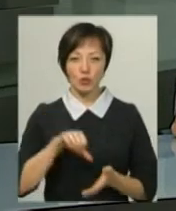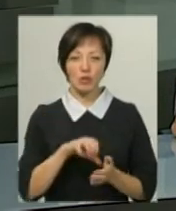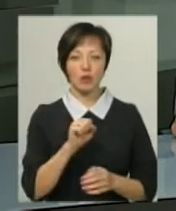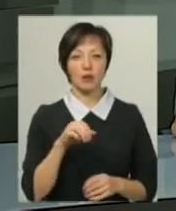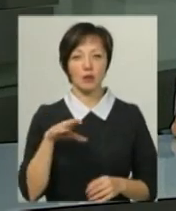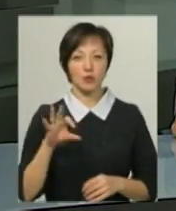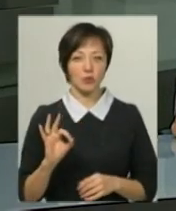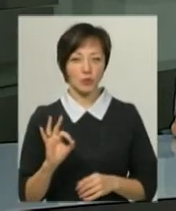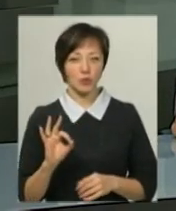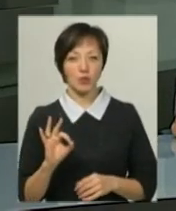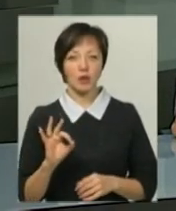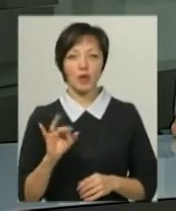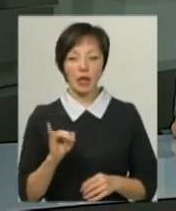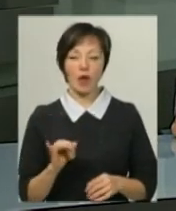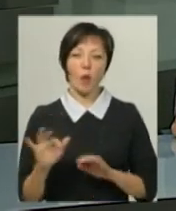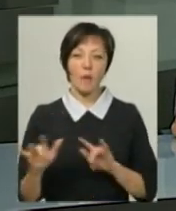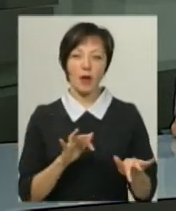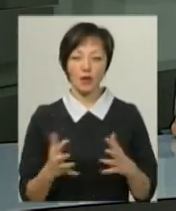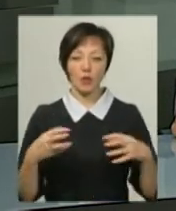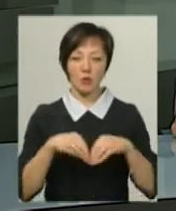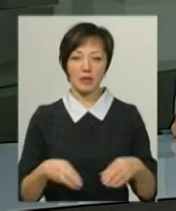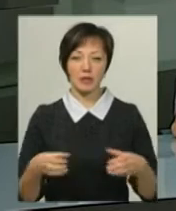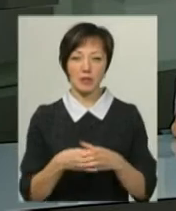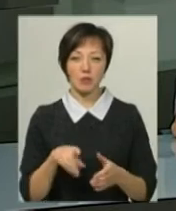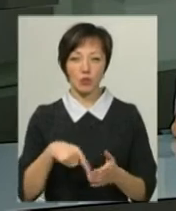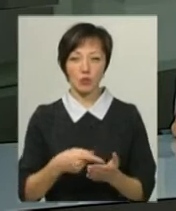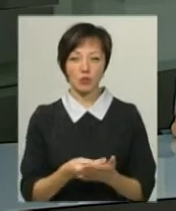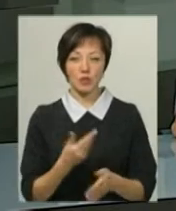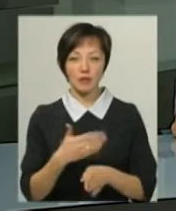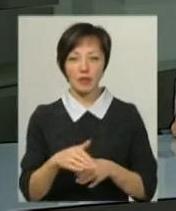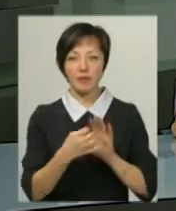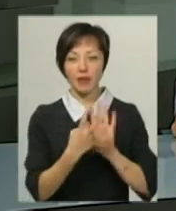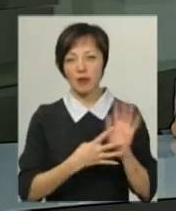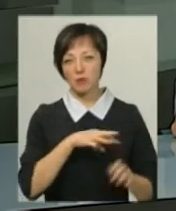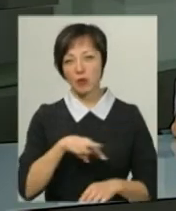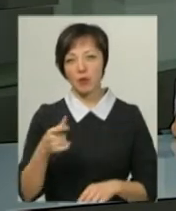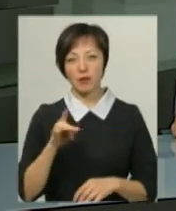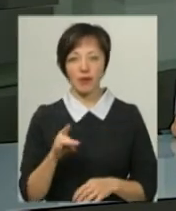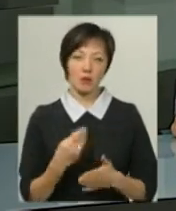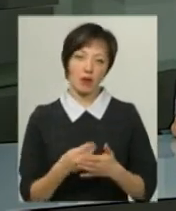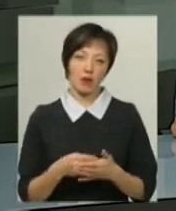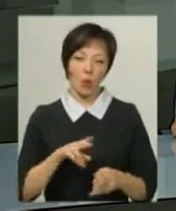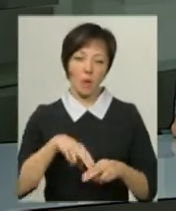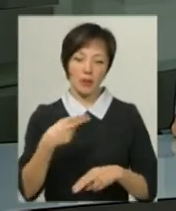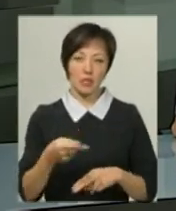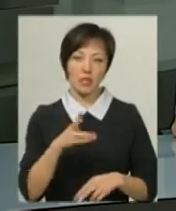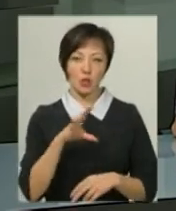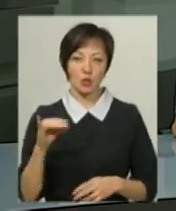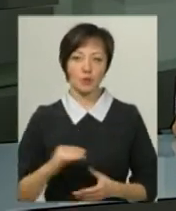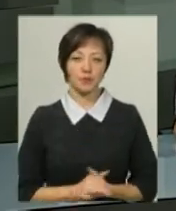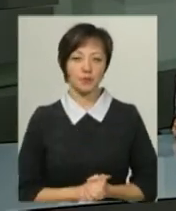антитерористичної операції та операції об'єднаних сил із міського бюджету виділи 19 млн грн. на матеріальну компенсацію.